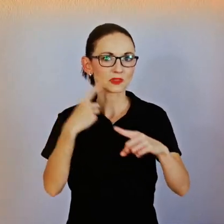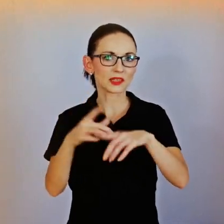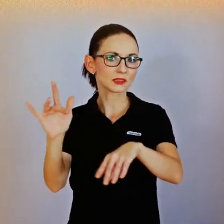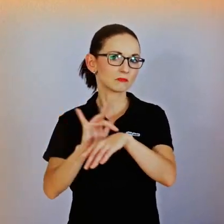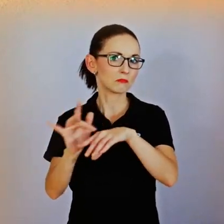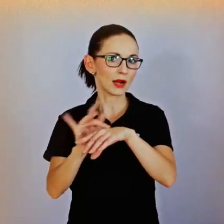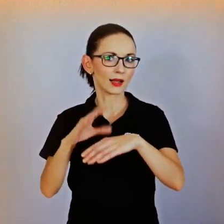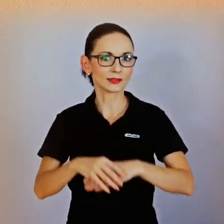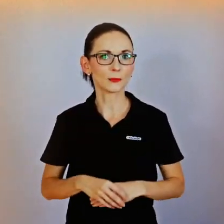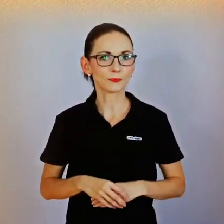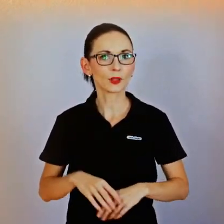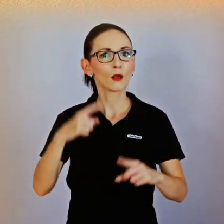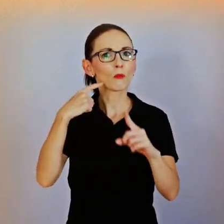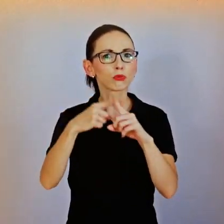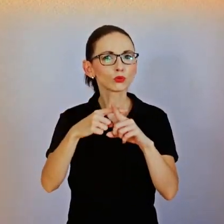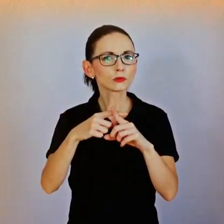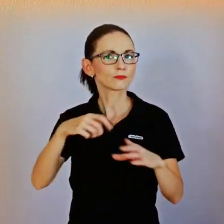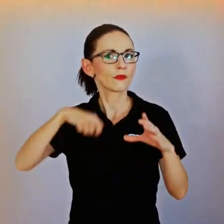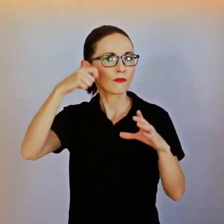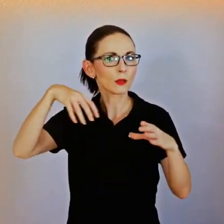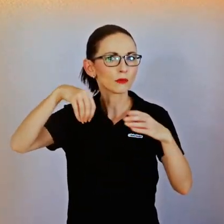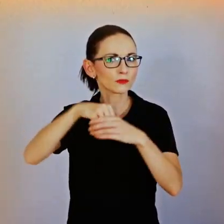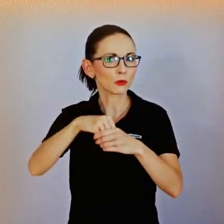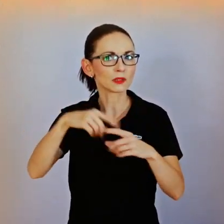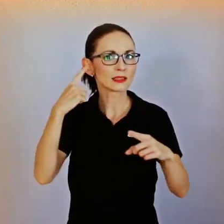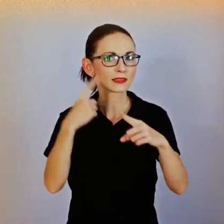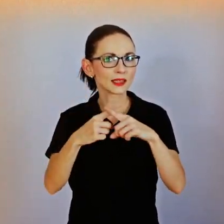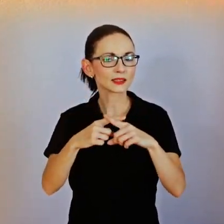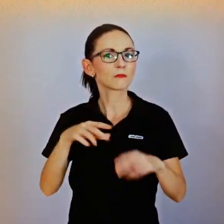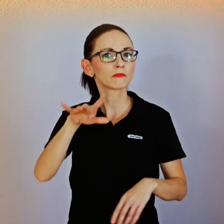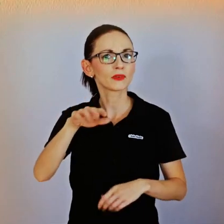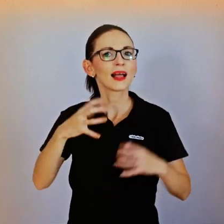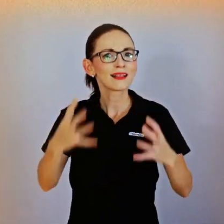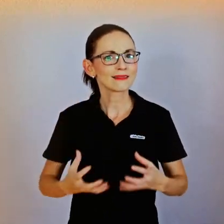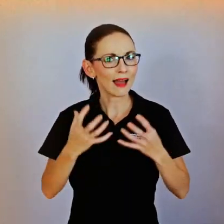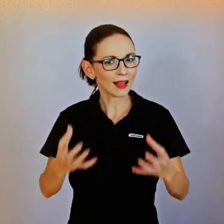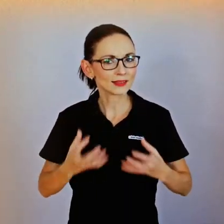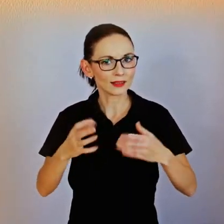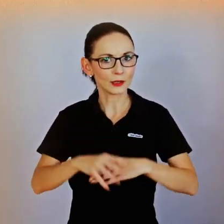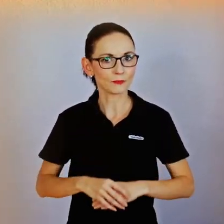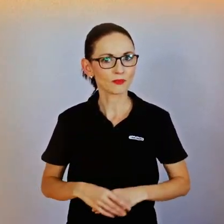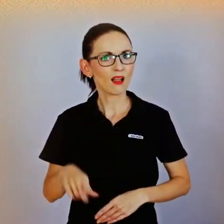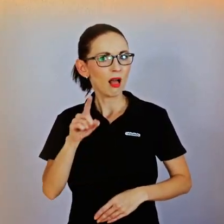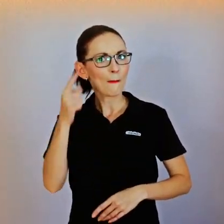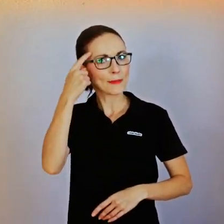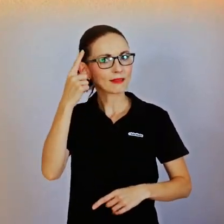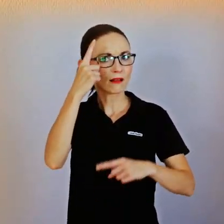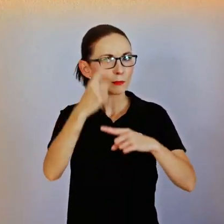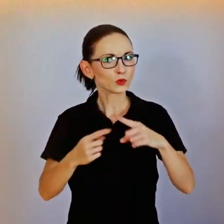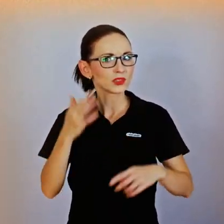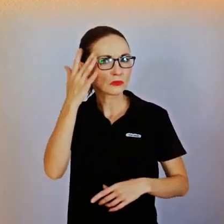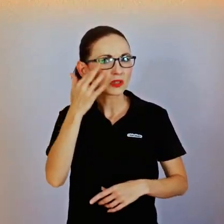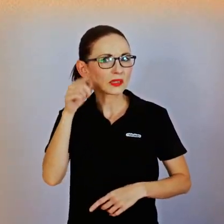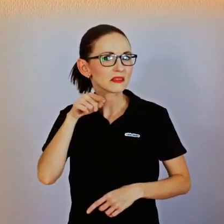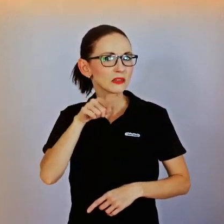si myslím, že je velmi dobrý, když ten člověk třeba žije v nějaké pobytové službě nebo třeba v rodině, aby ta